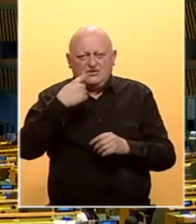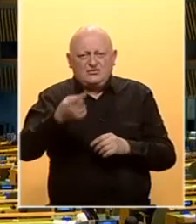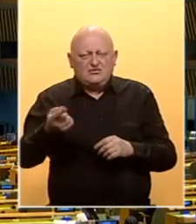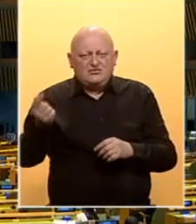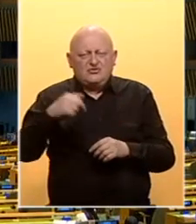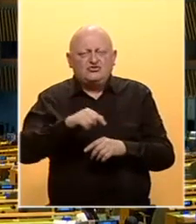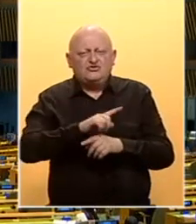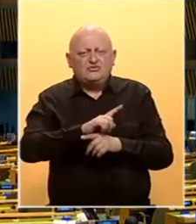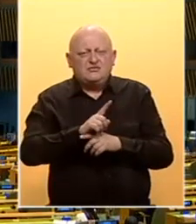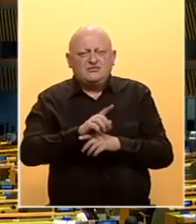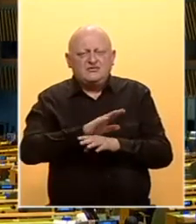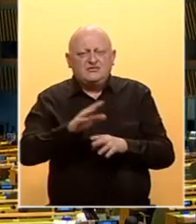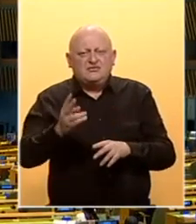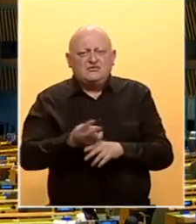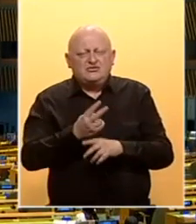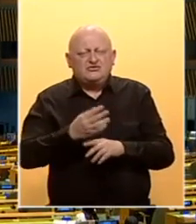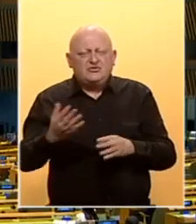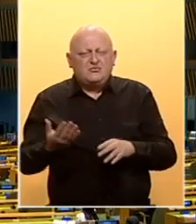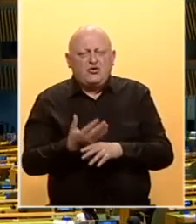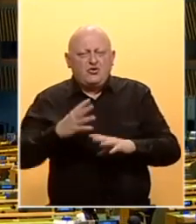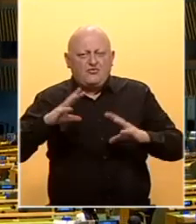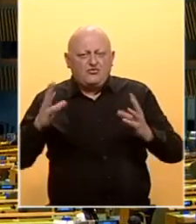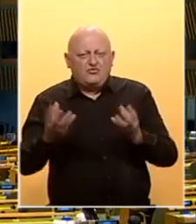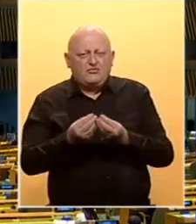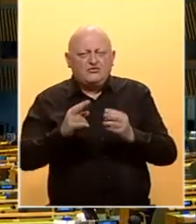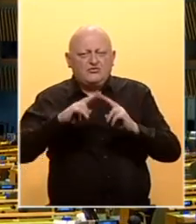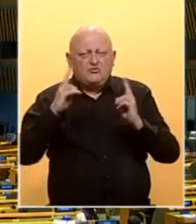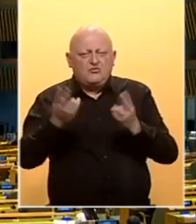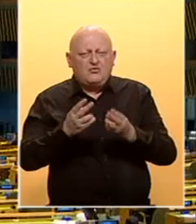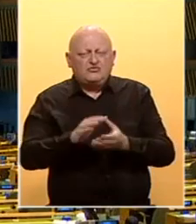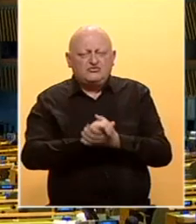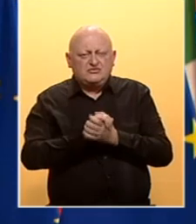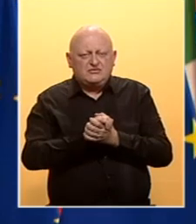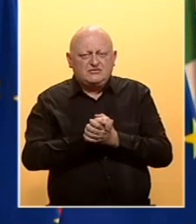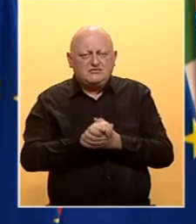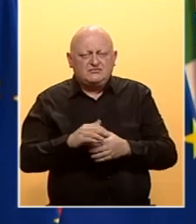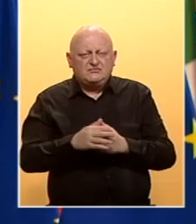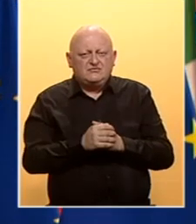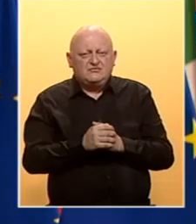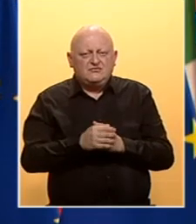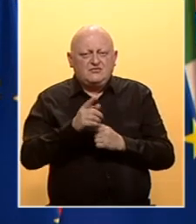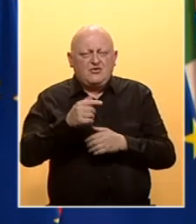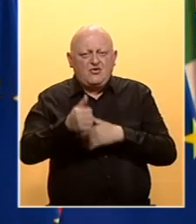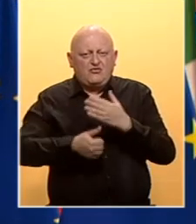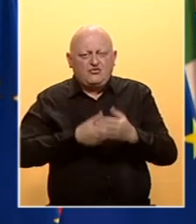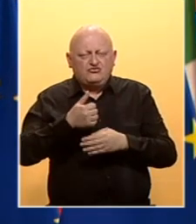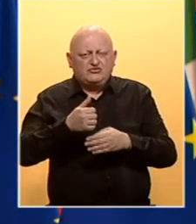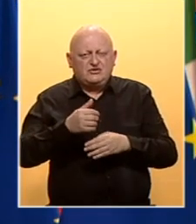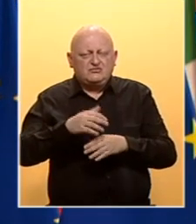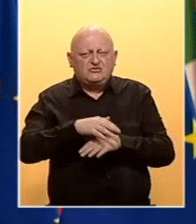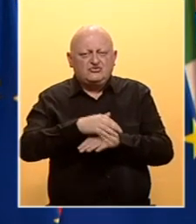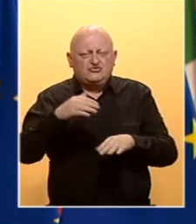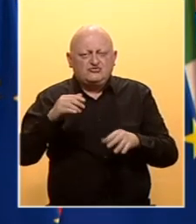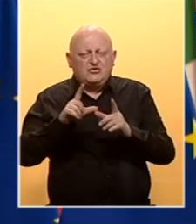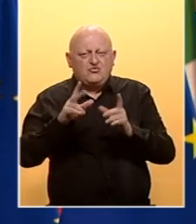je došao trenutak da se sve države ponovo ujedine u međunarodnoj saradnji, piše Associated Press. Ovogodišnja Generalna skupština